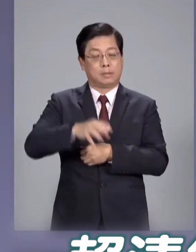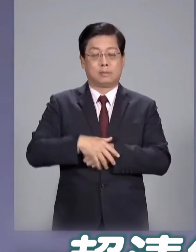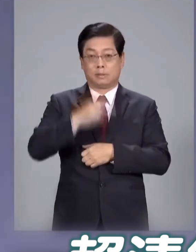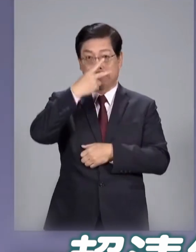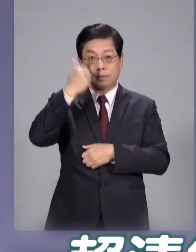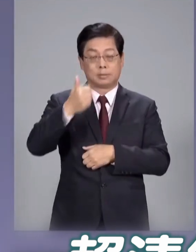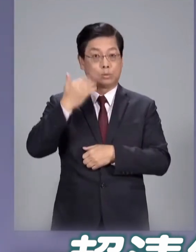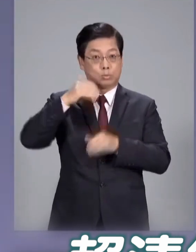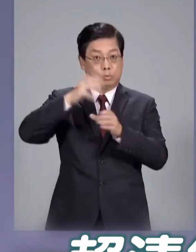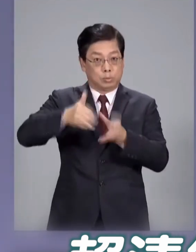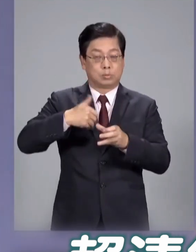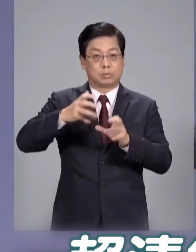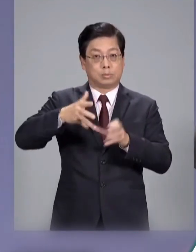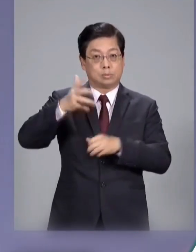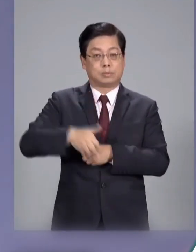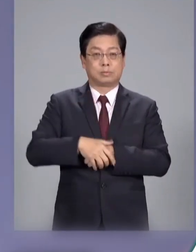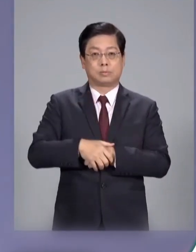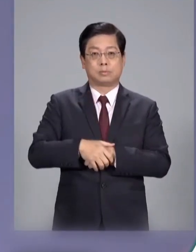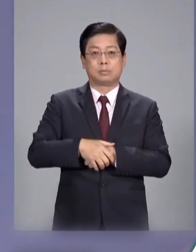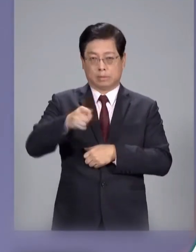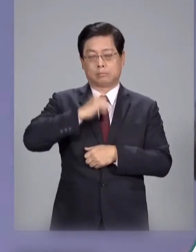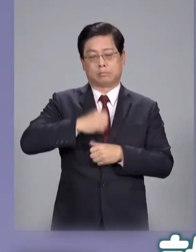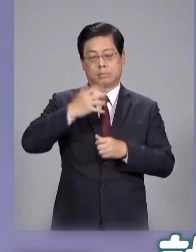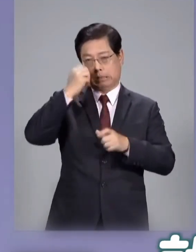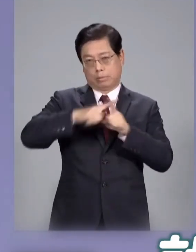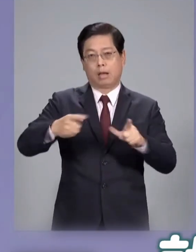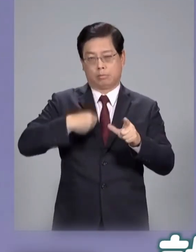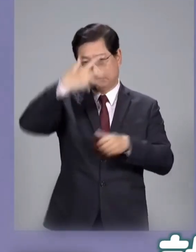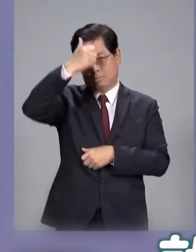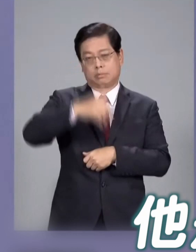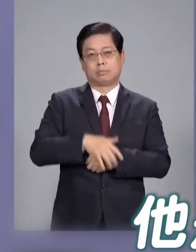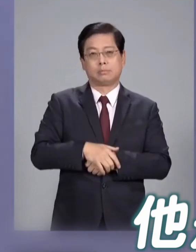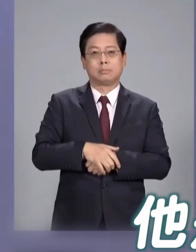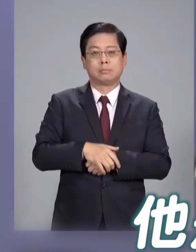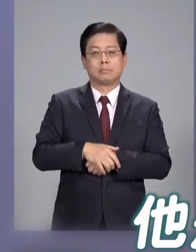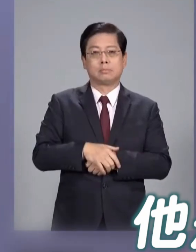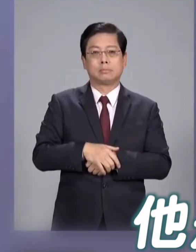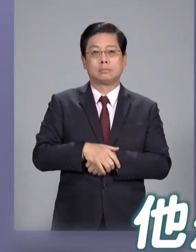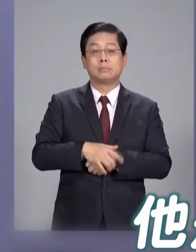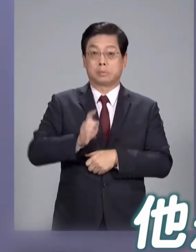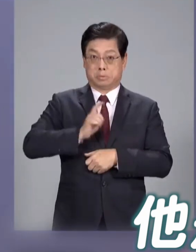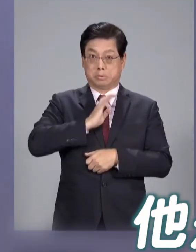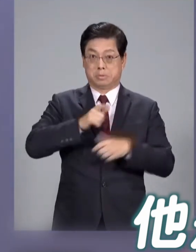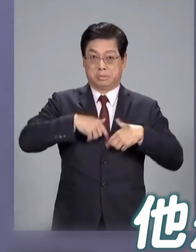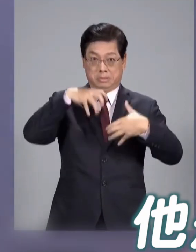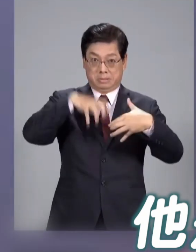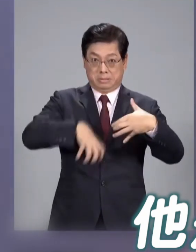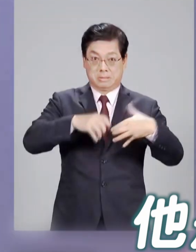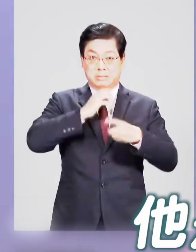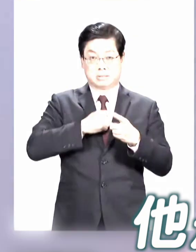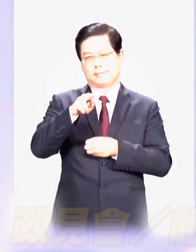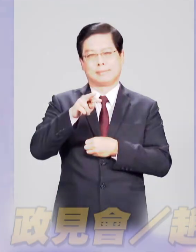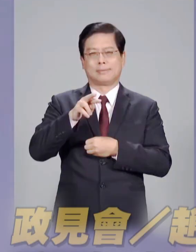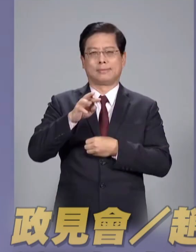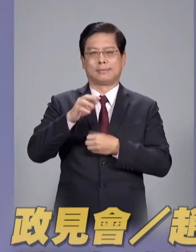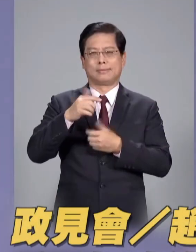金德當選就是總統他就是老大就是我的老闆他是我心目中的少黑英